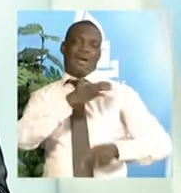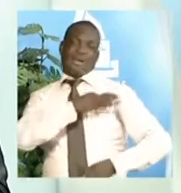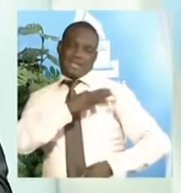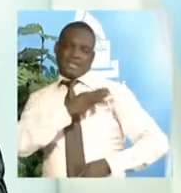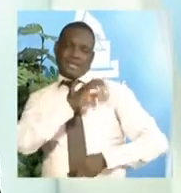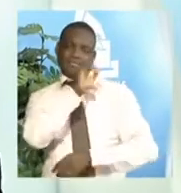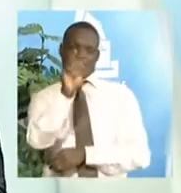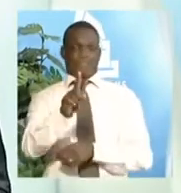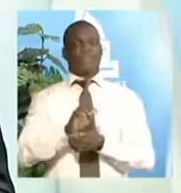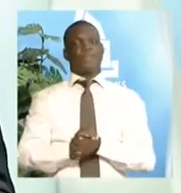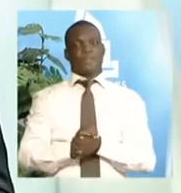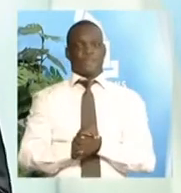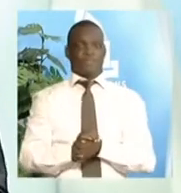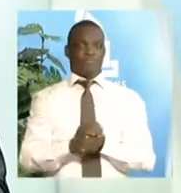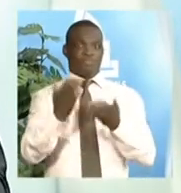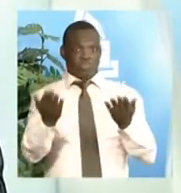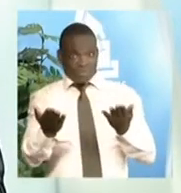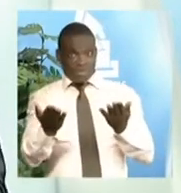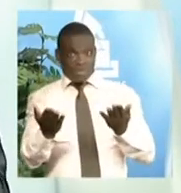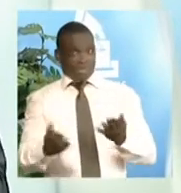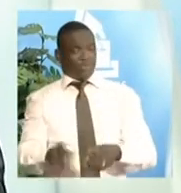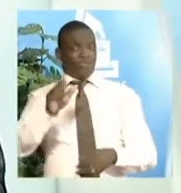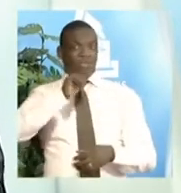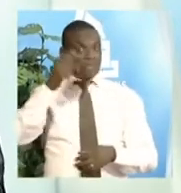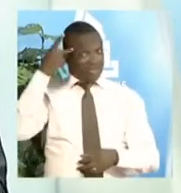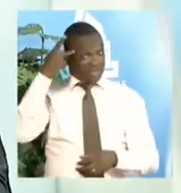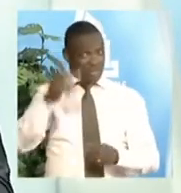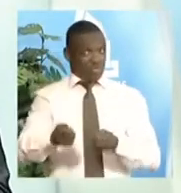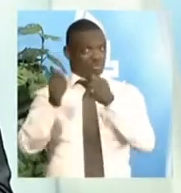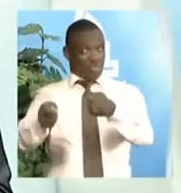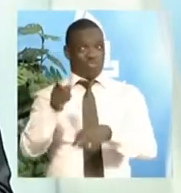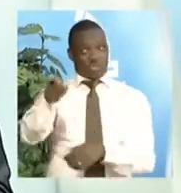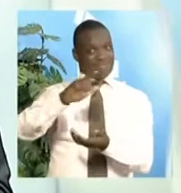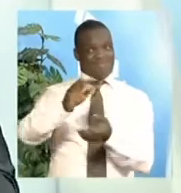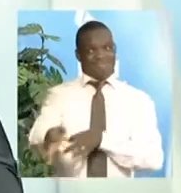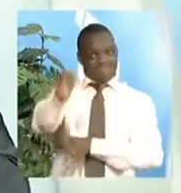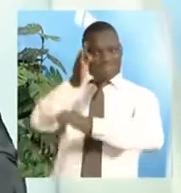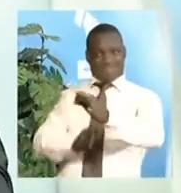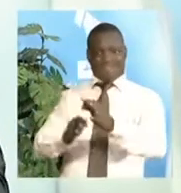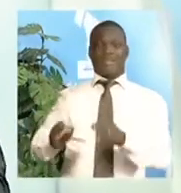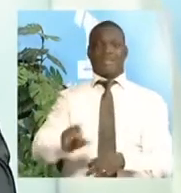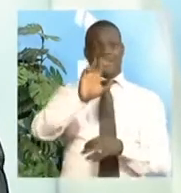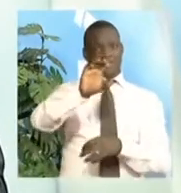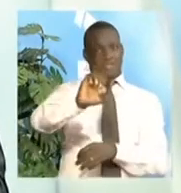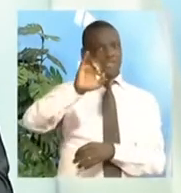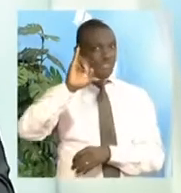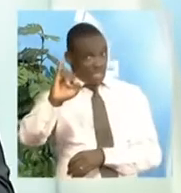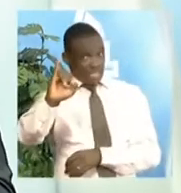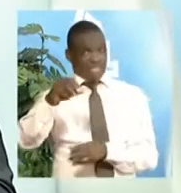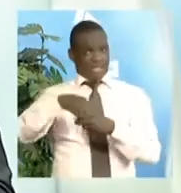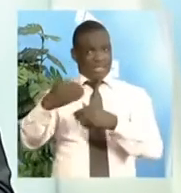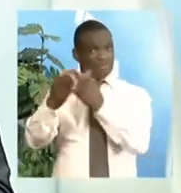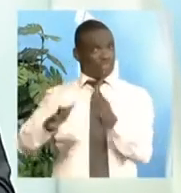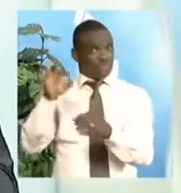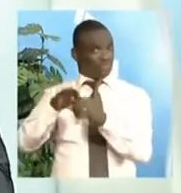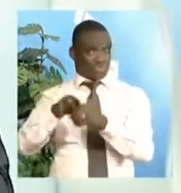? Mais il ne s'agit pas ici de se substituer à la Commission électorale indépendante à l'occasion du déroulement du vote dans le bureau de